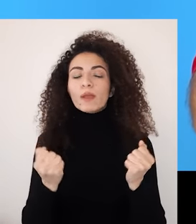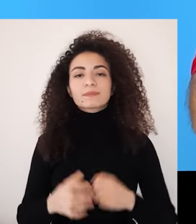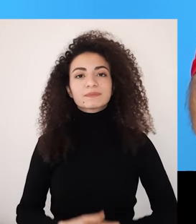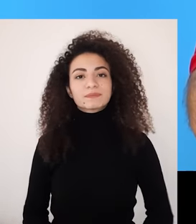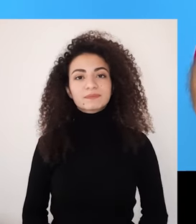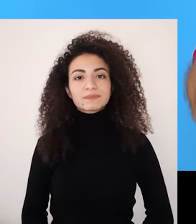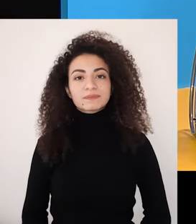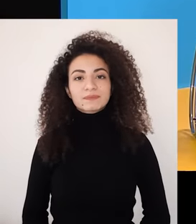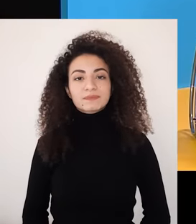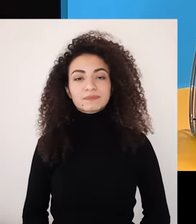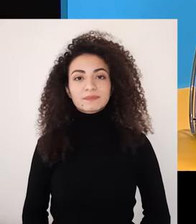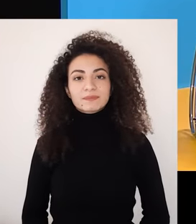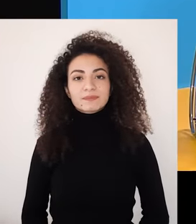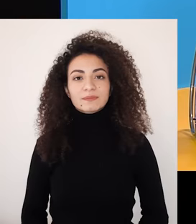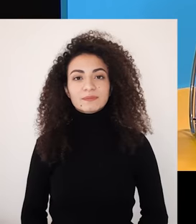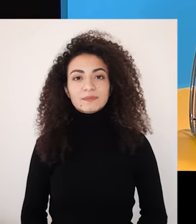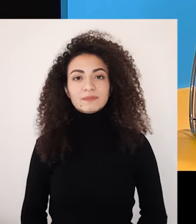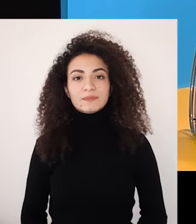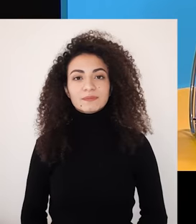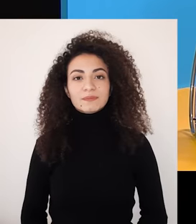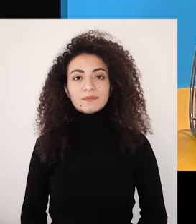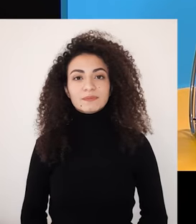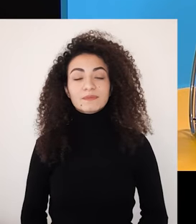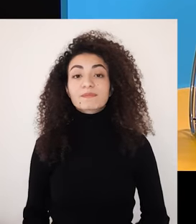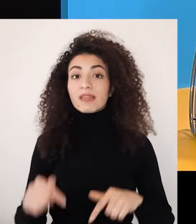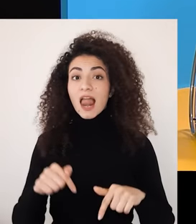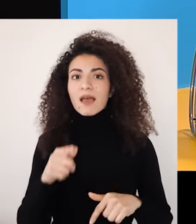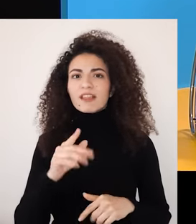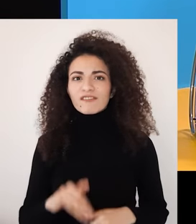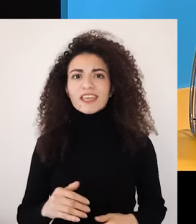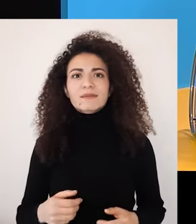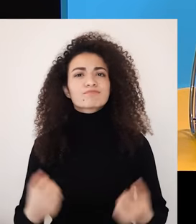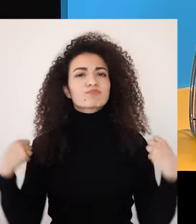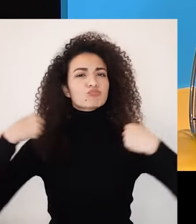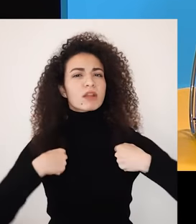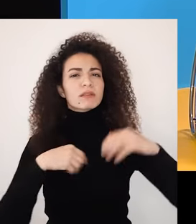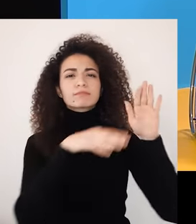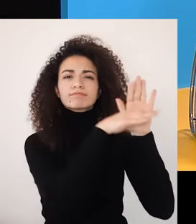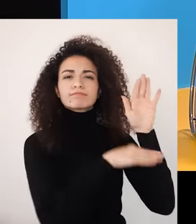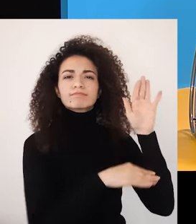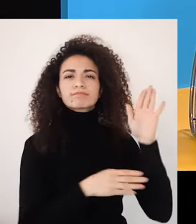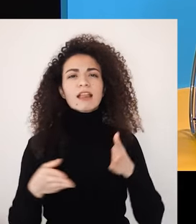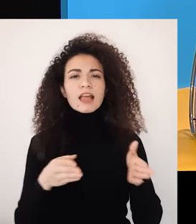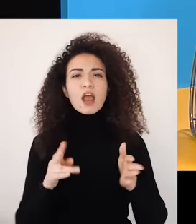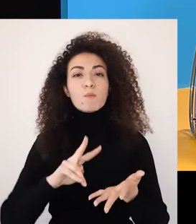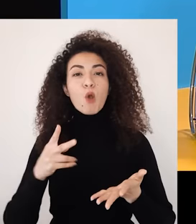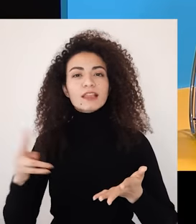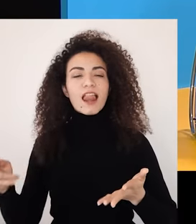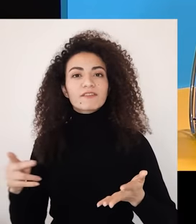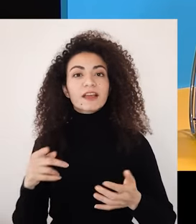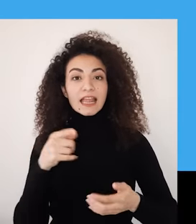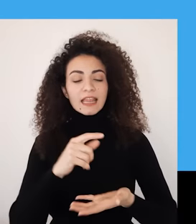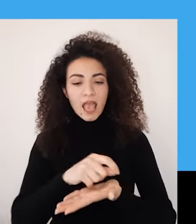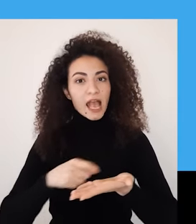بمثالتنا مثلاً الصعوباتنا بالدوم أو الله يمهل ولا يهمل الفرح بالأمور الصغيرة أو بالتضامن